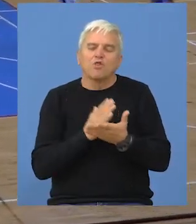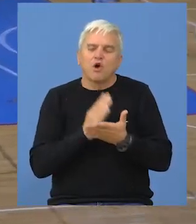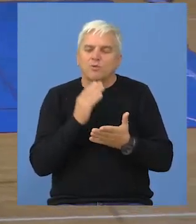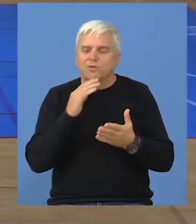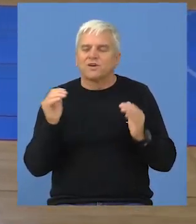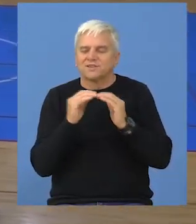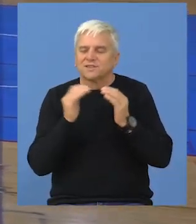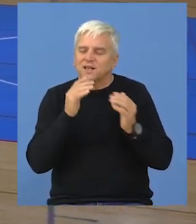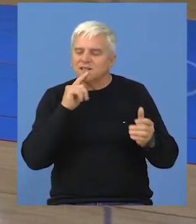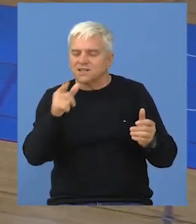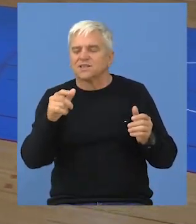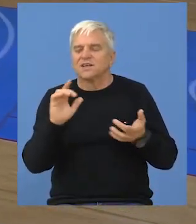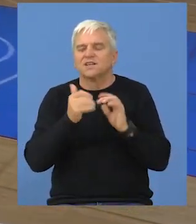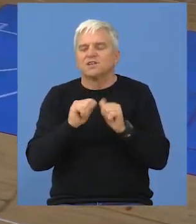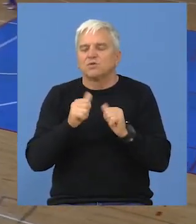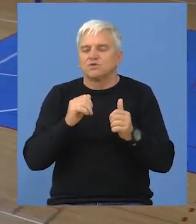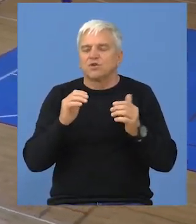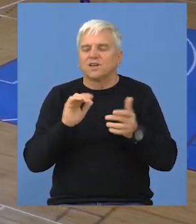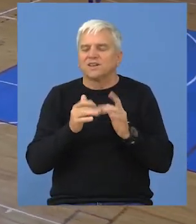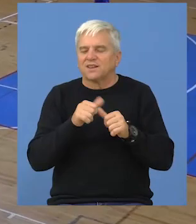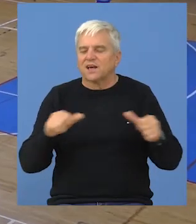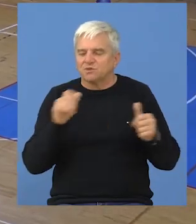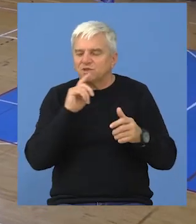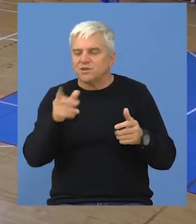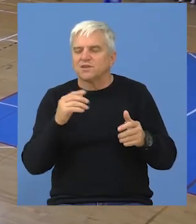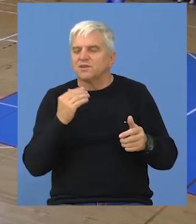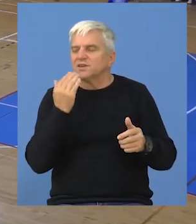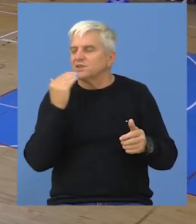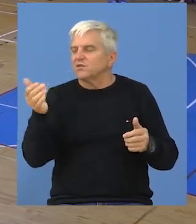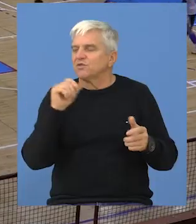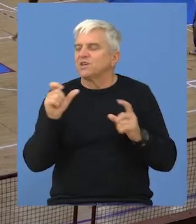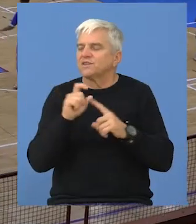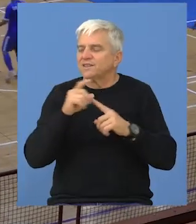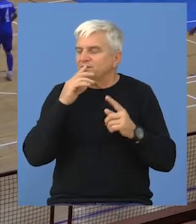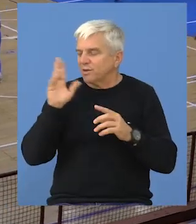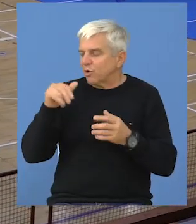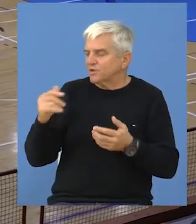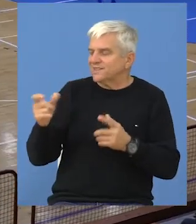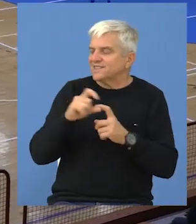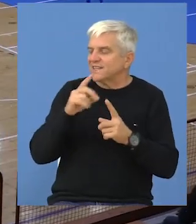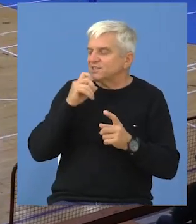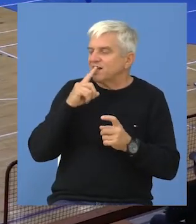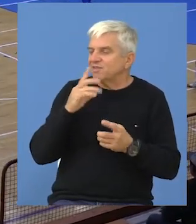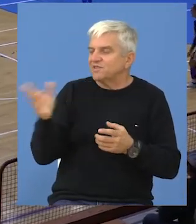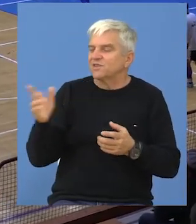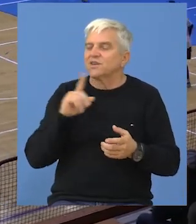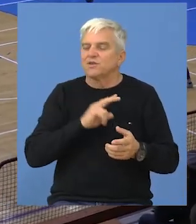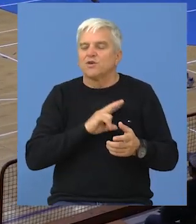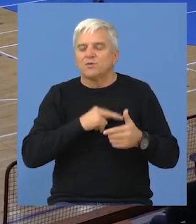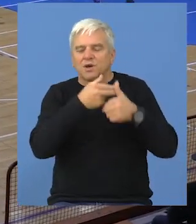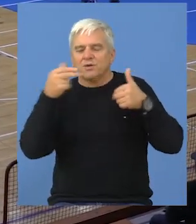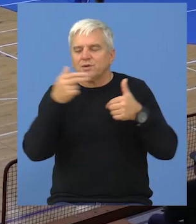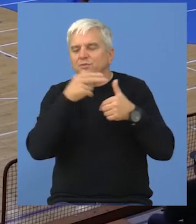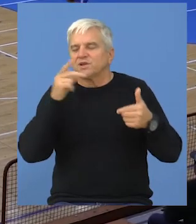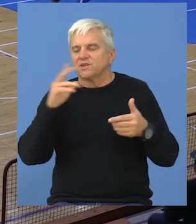i standardima jednog sportsnog takmičenja. Zahvalio bi se pre svega porodici Stoj Savljević koja nam je omogućila da to